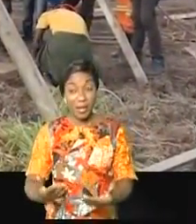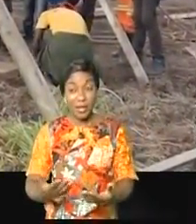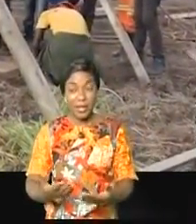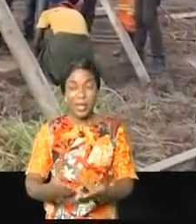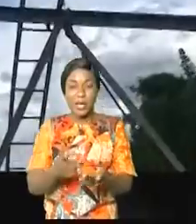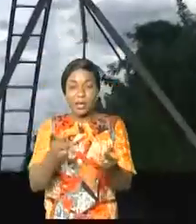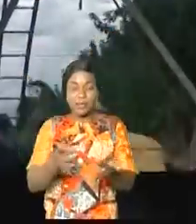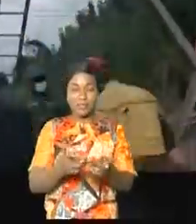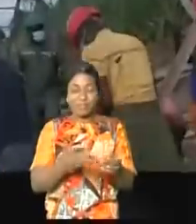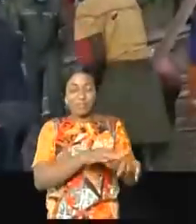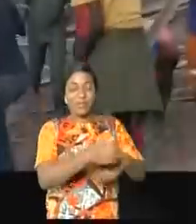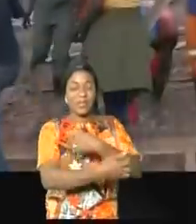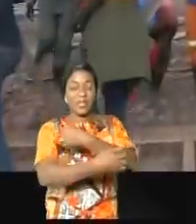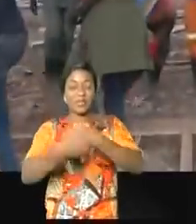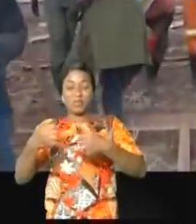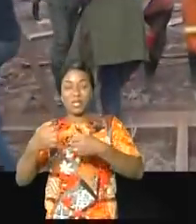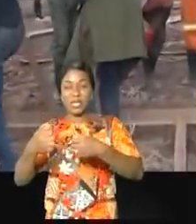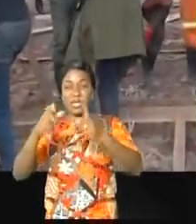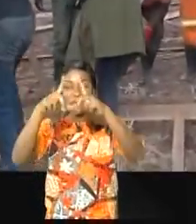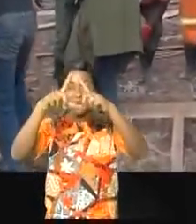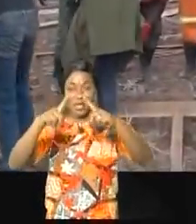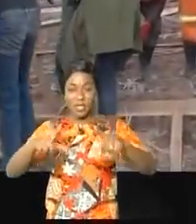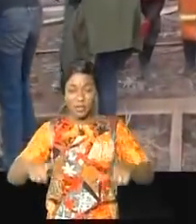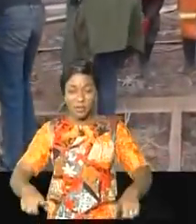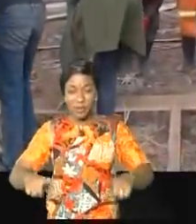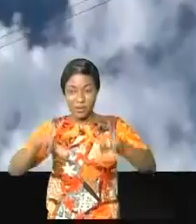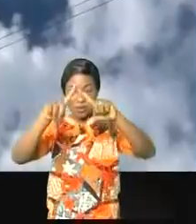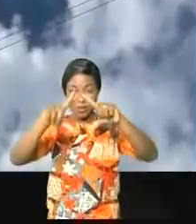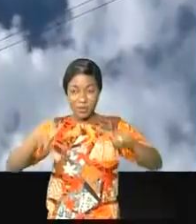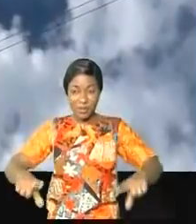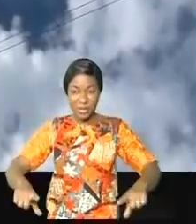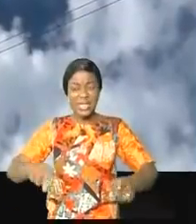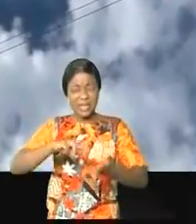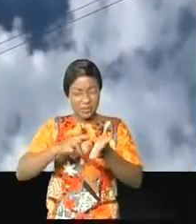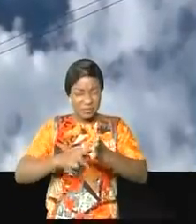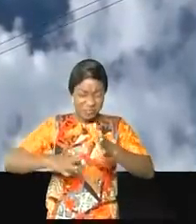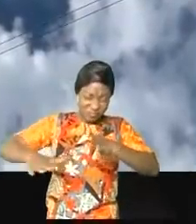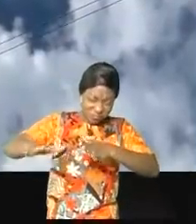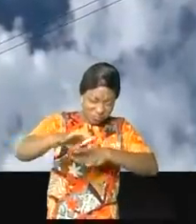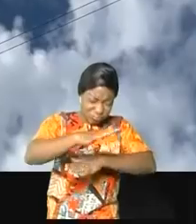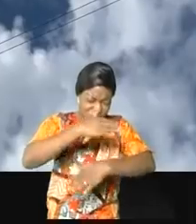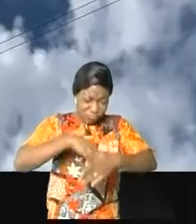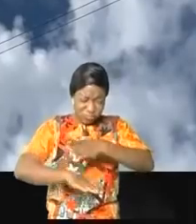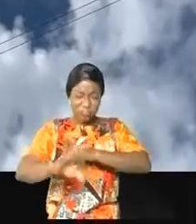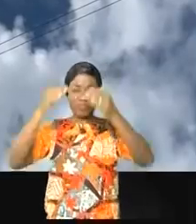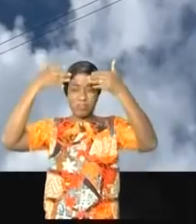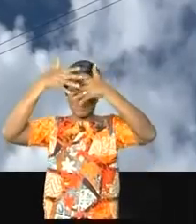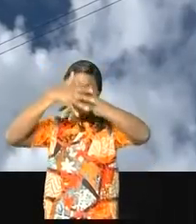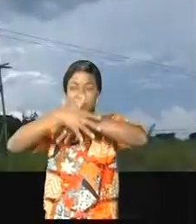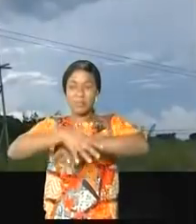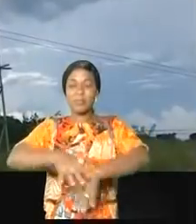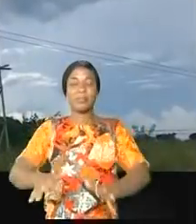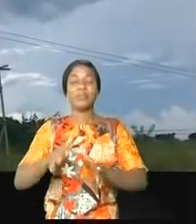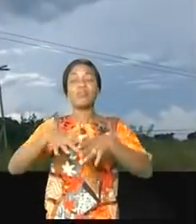importante en soutien aux structures métalliques composantes du pylône, peut plonger tout un espace géographique habité dans le noir.